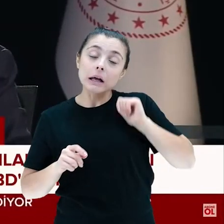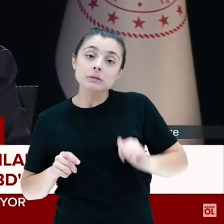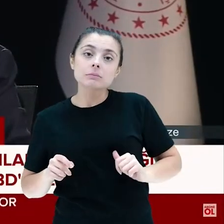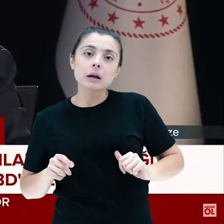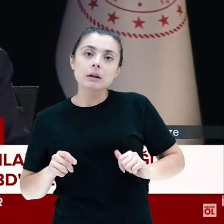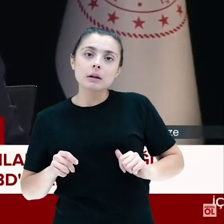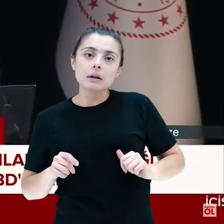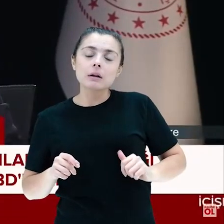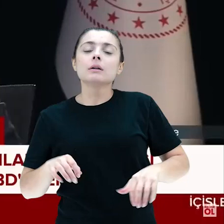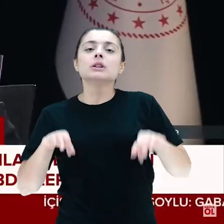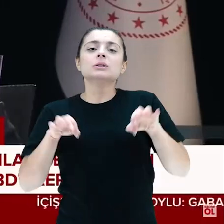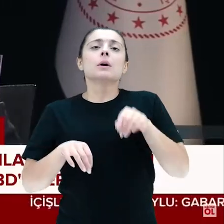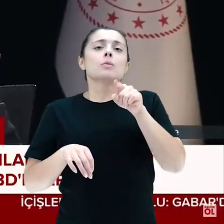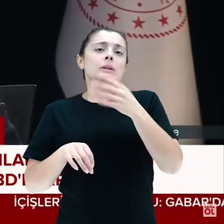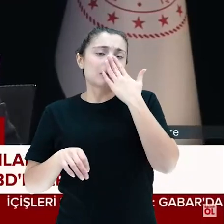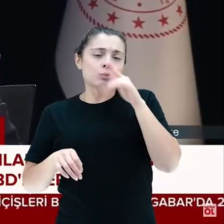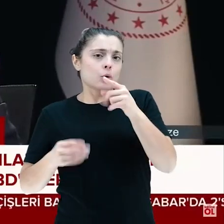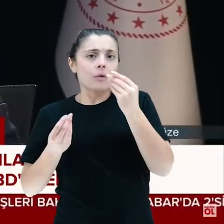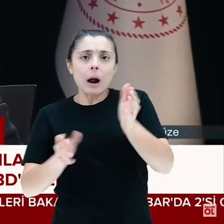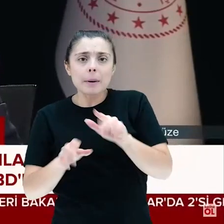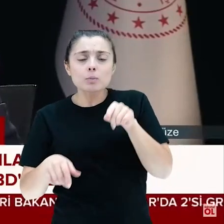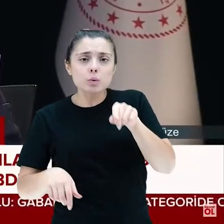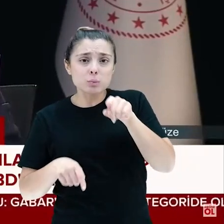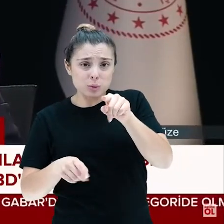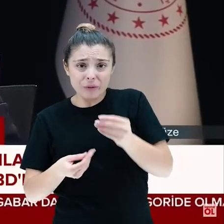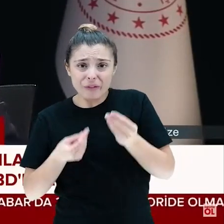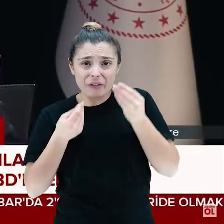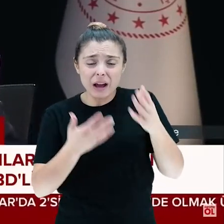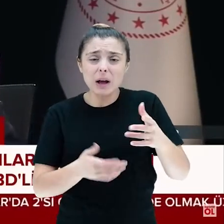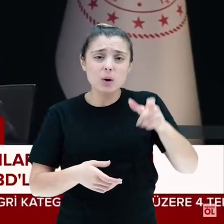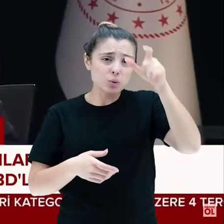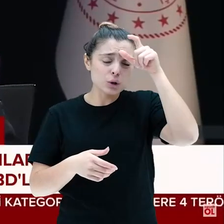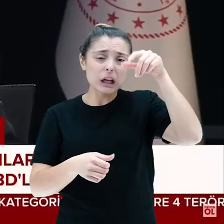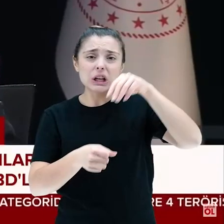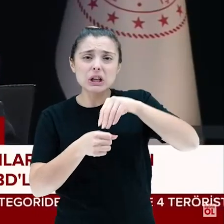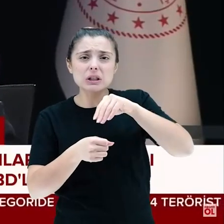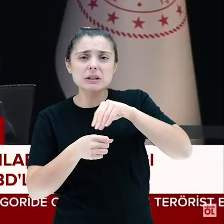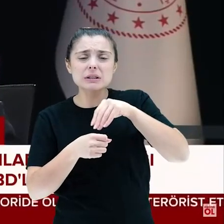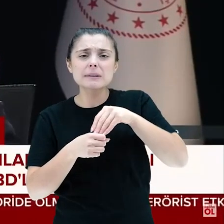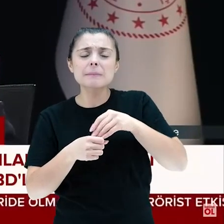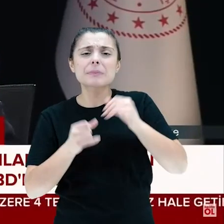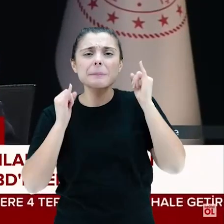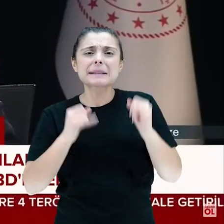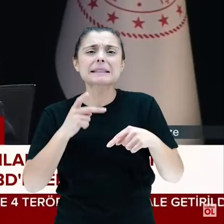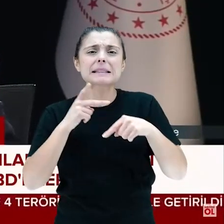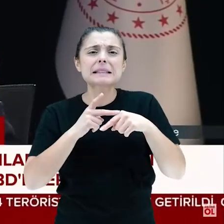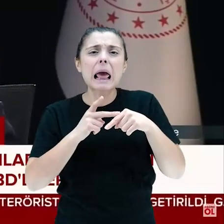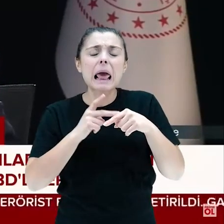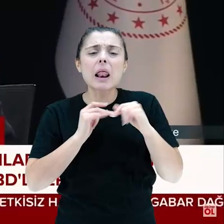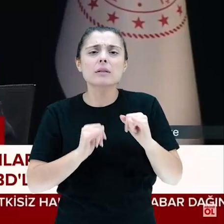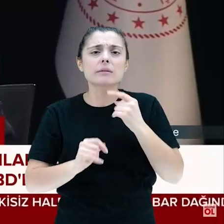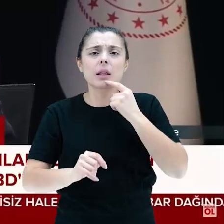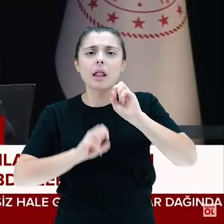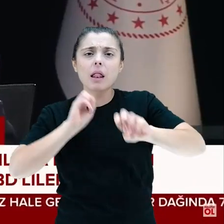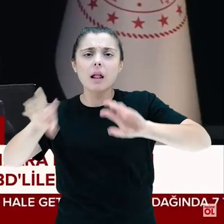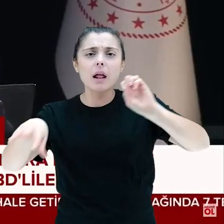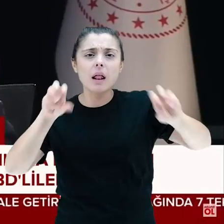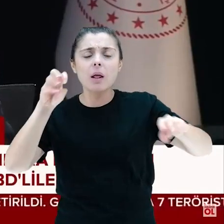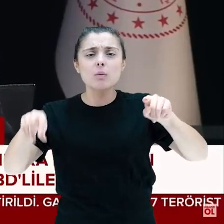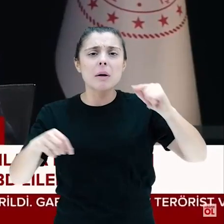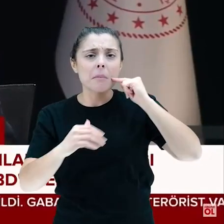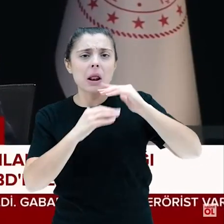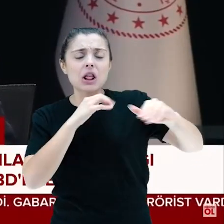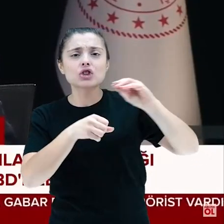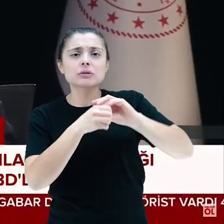baştanışmanı. Şimdi, burada sadece bunu vermedi. Burada bunu vererek, Türkiye'nin içerisine zehirli sözlerini